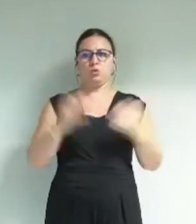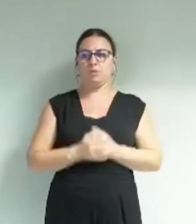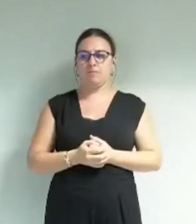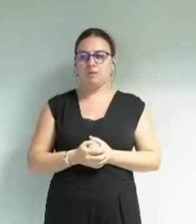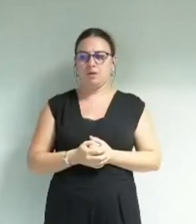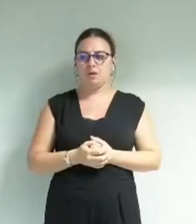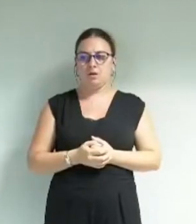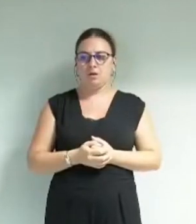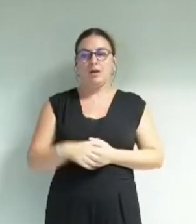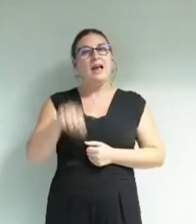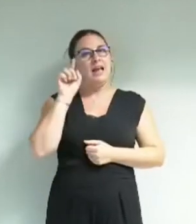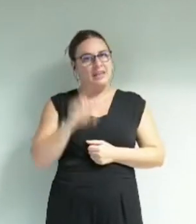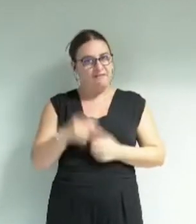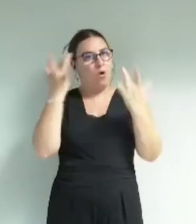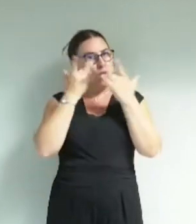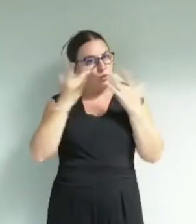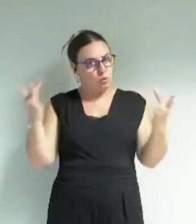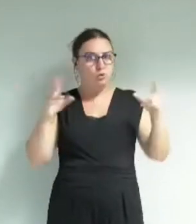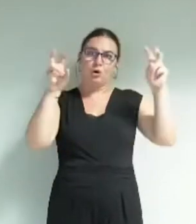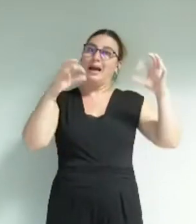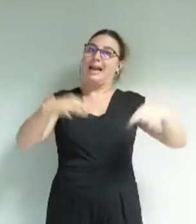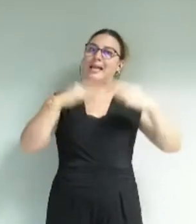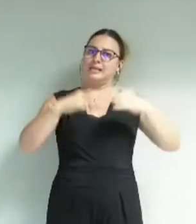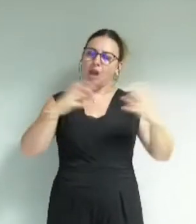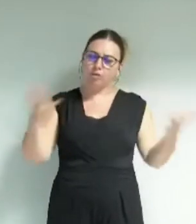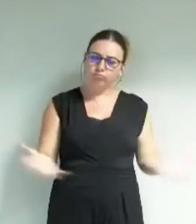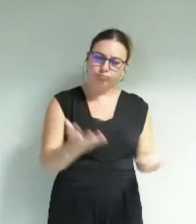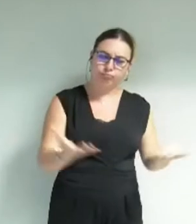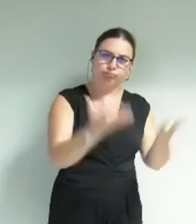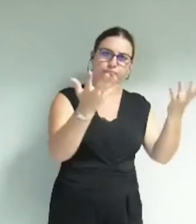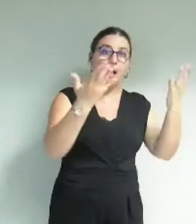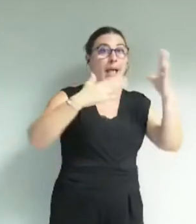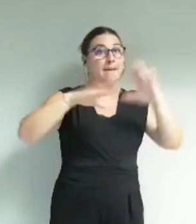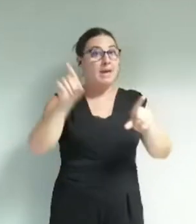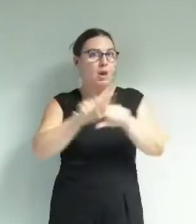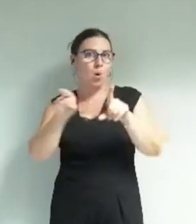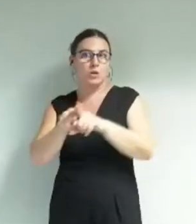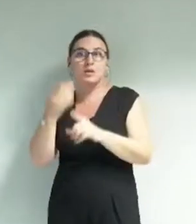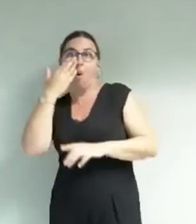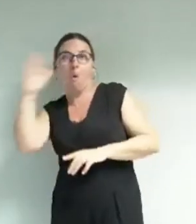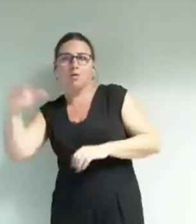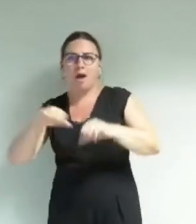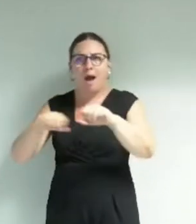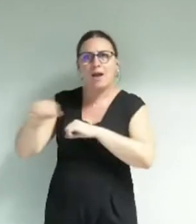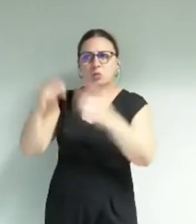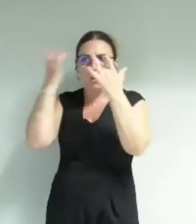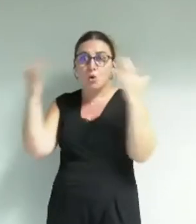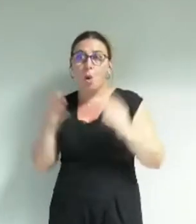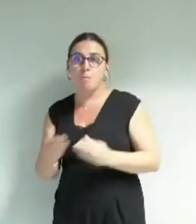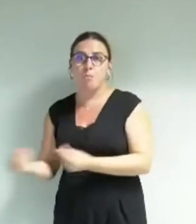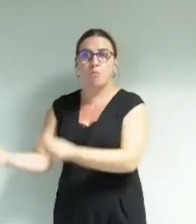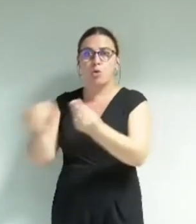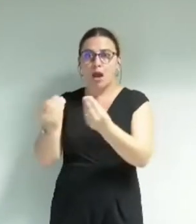Nous devons soutenir la culture dite classique tout en amplifiant notre soutien aux actions de culture populaire